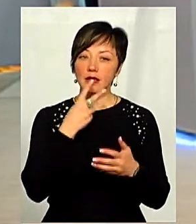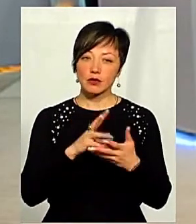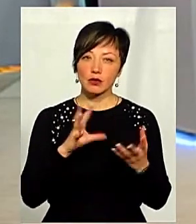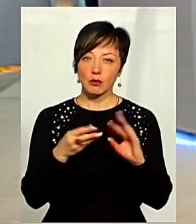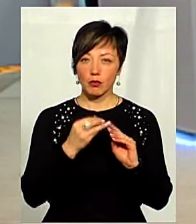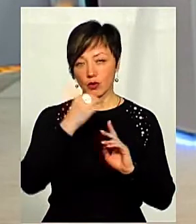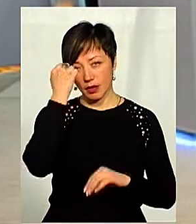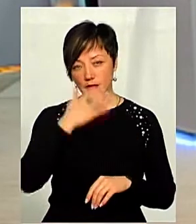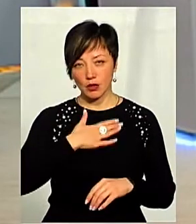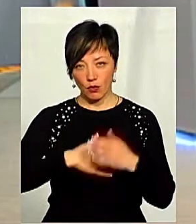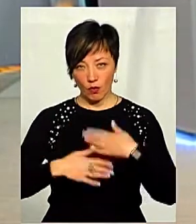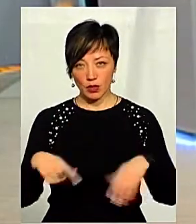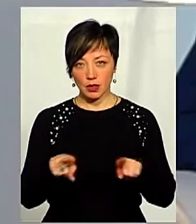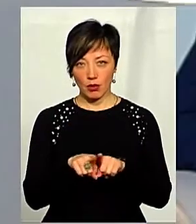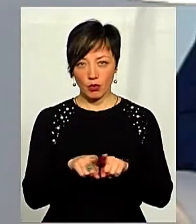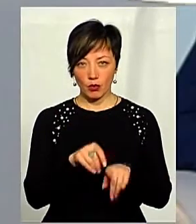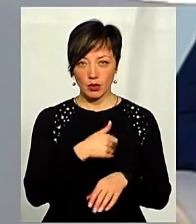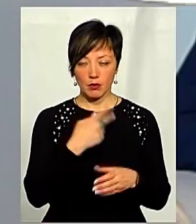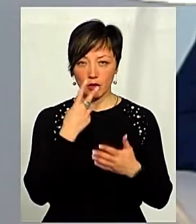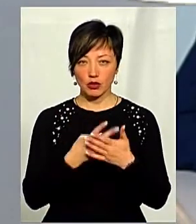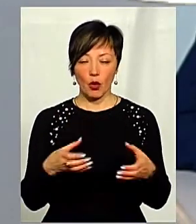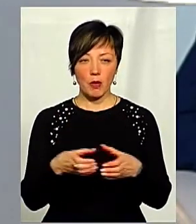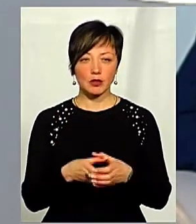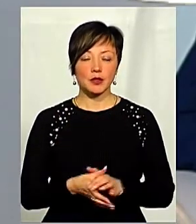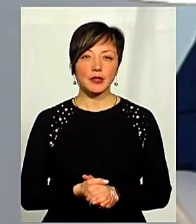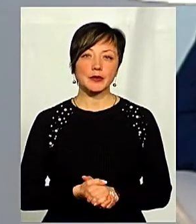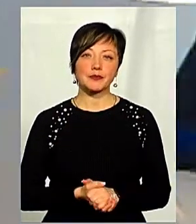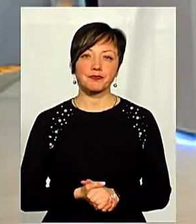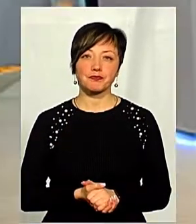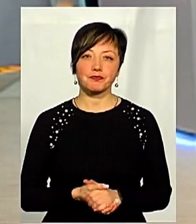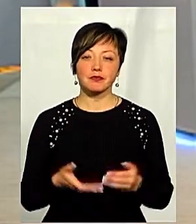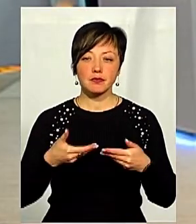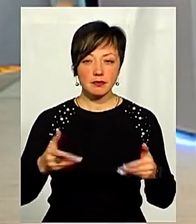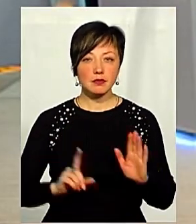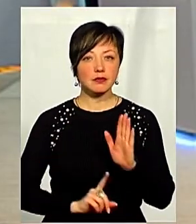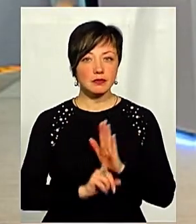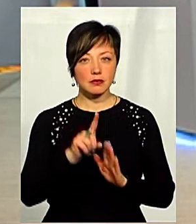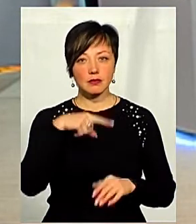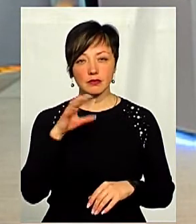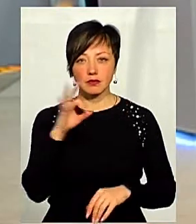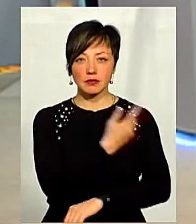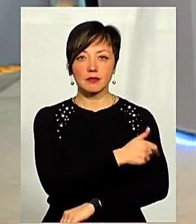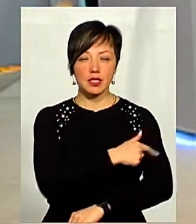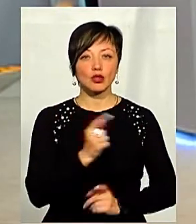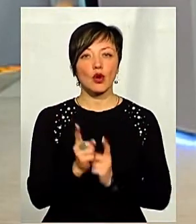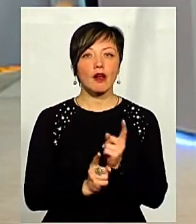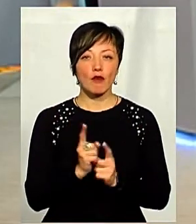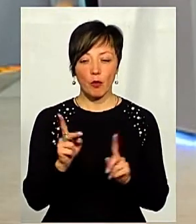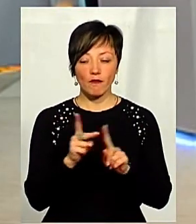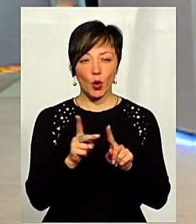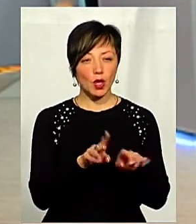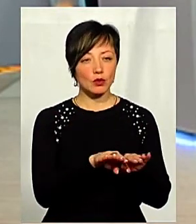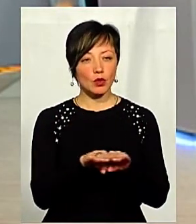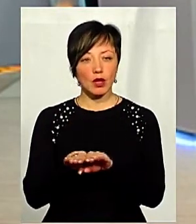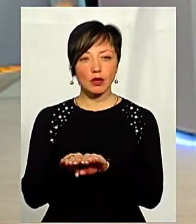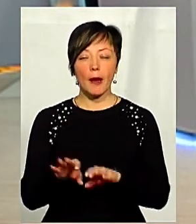того, що ви їм подякували, ви задоволені, такою ви хотіли бачити команду. І ми вже почали говорити про медичну реформу, про вторину